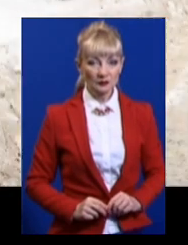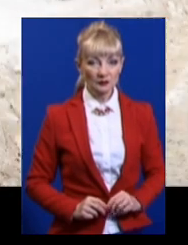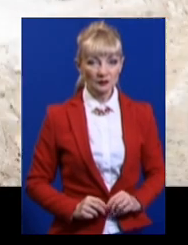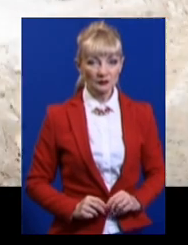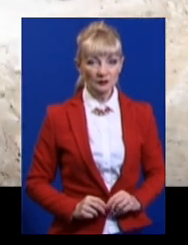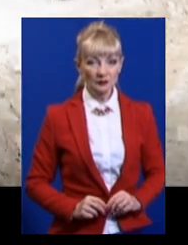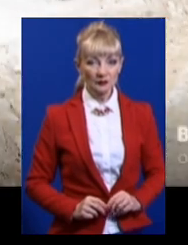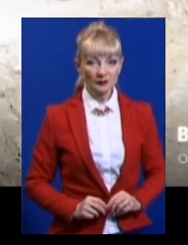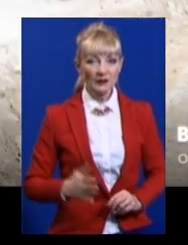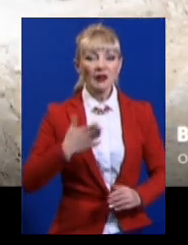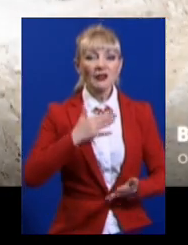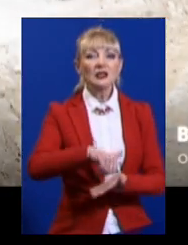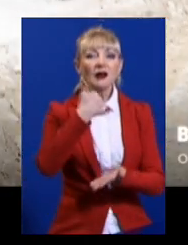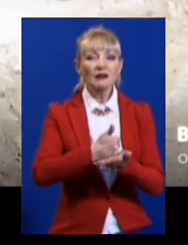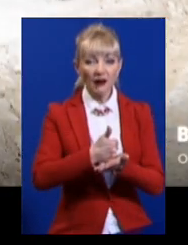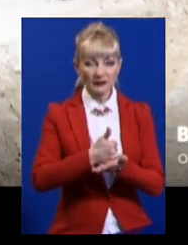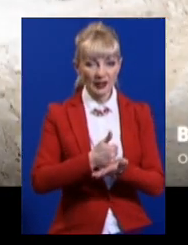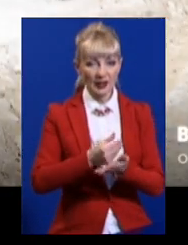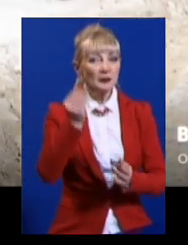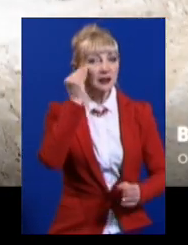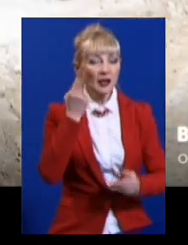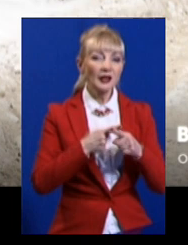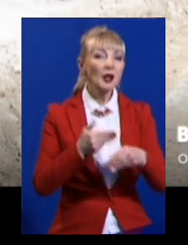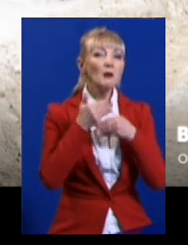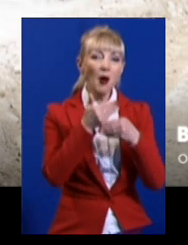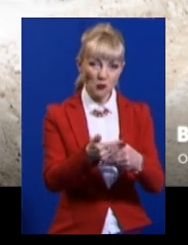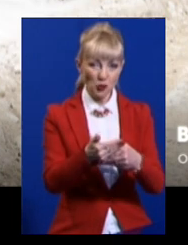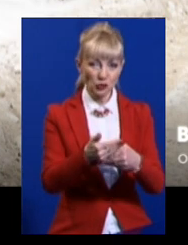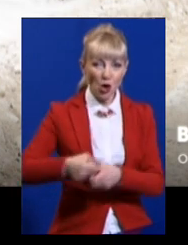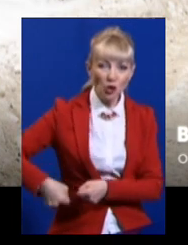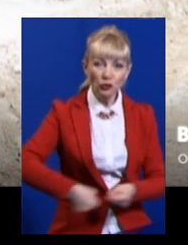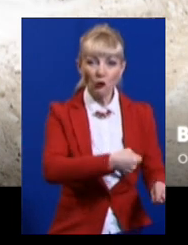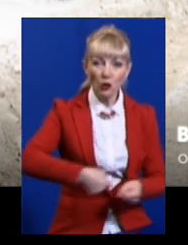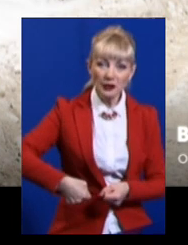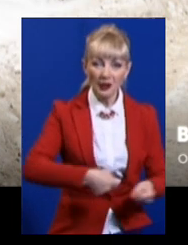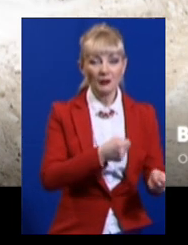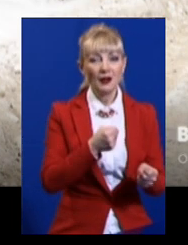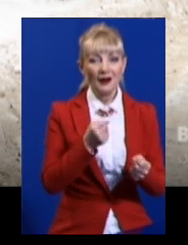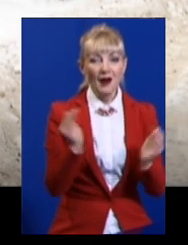Наша головна мета – це допомогти двірникам малою технікою